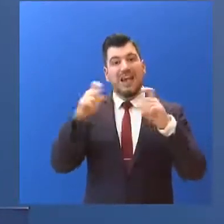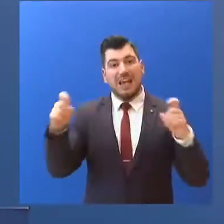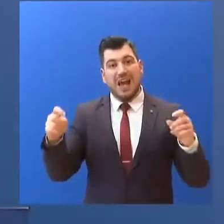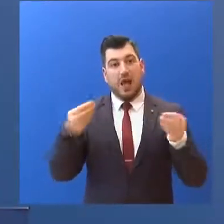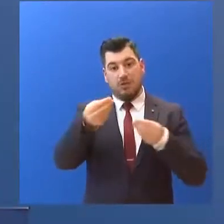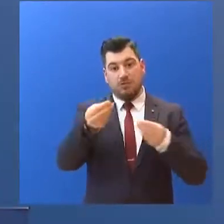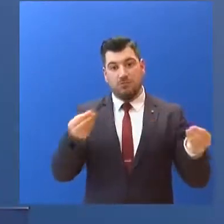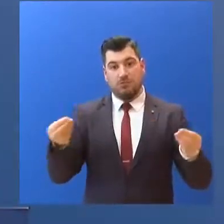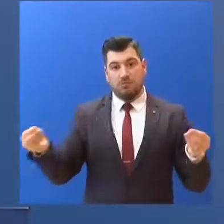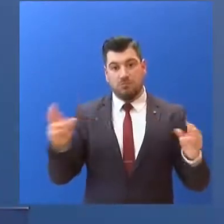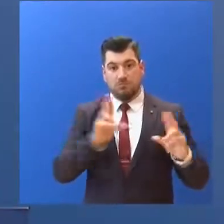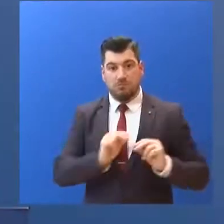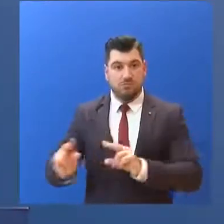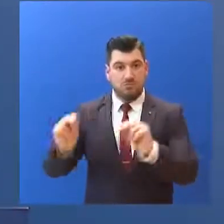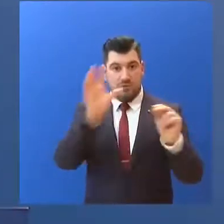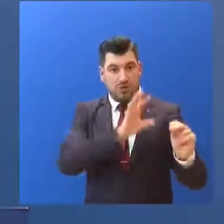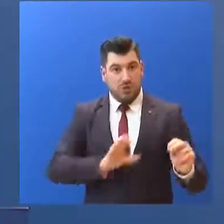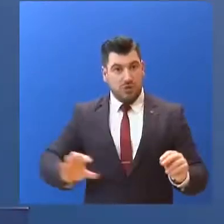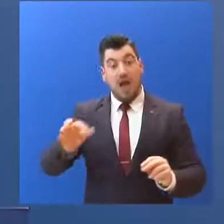στην τηλεδιάσκεψη της 10 Μαρτίου.